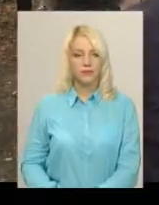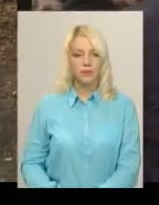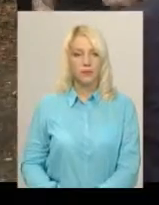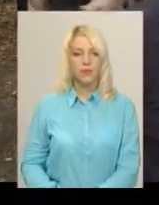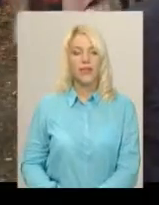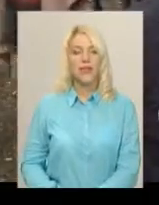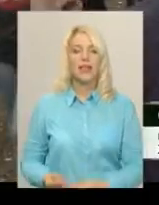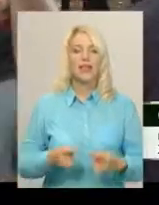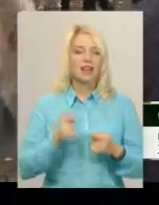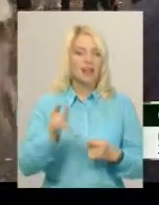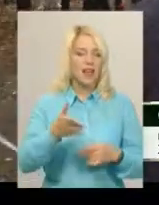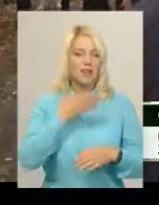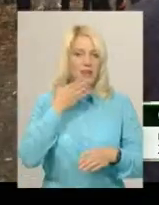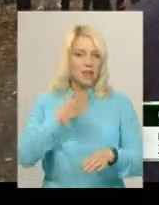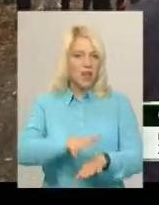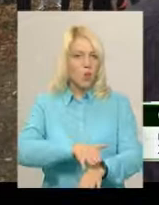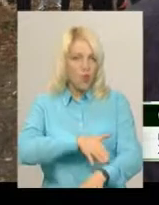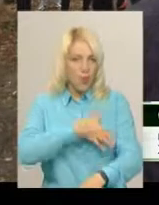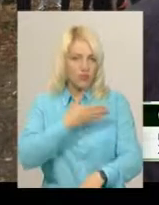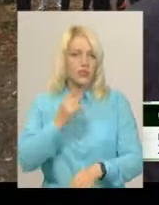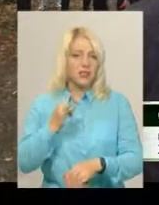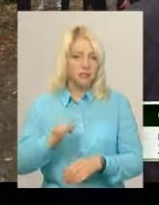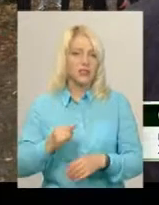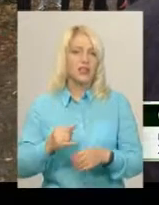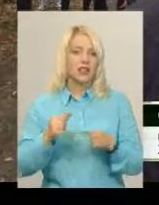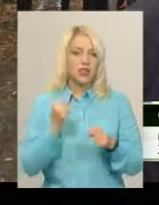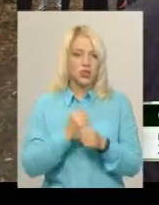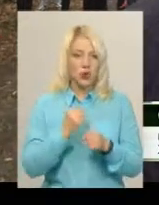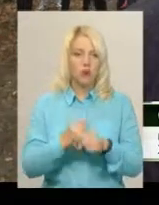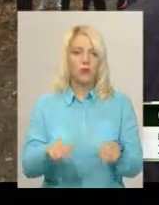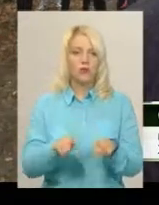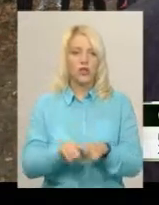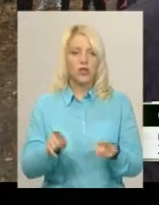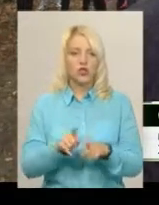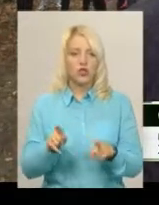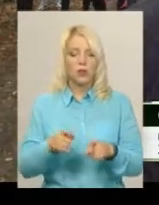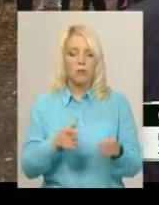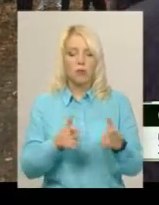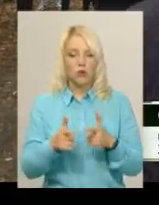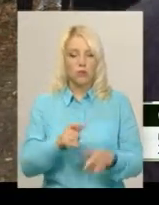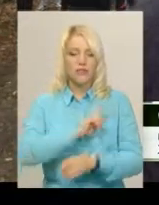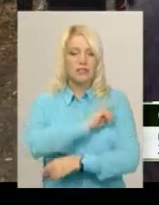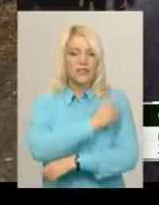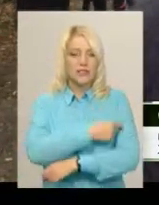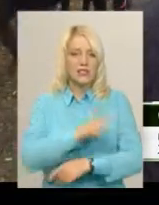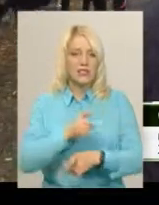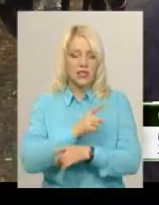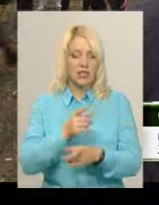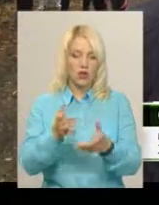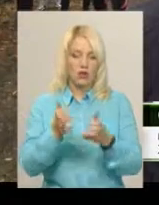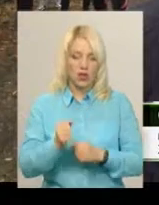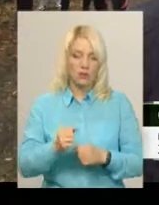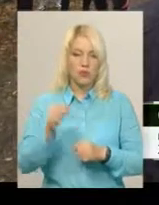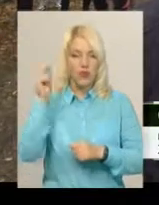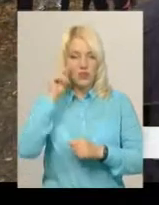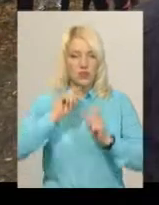Дистанції не довгі, зроблено так, щоб та підготовка фізична, яку вони отримують в навчальних закладах міста,